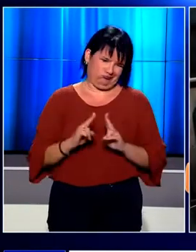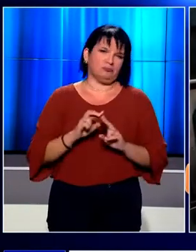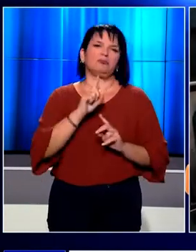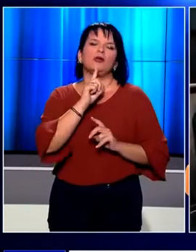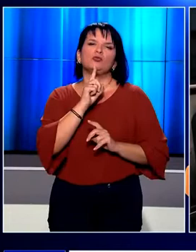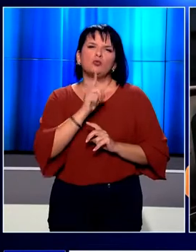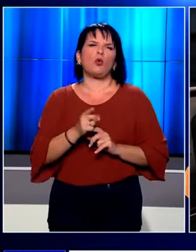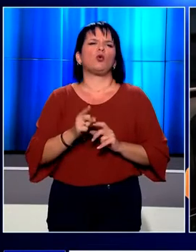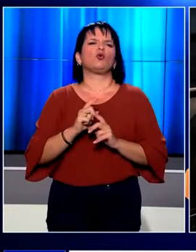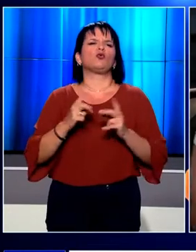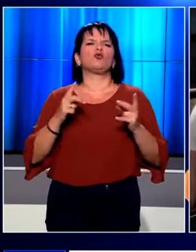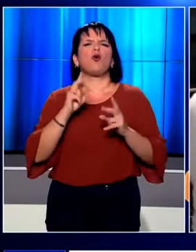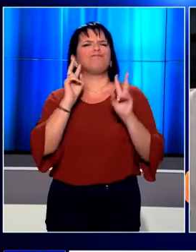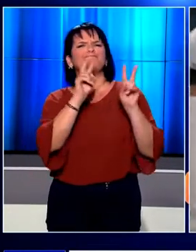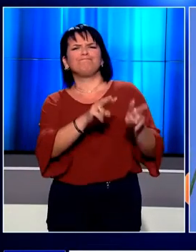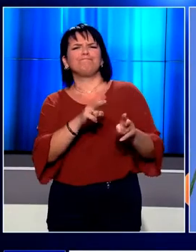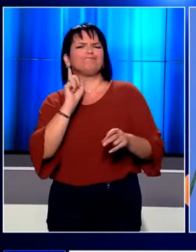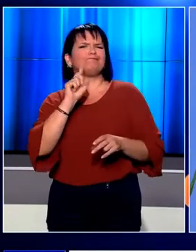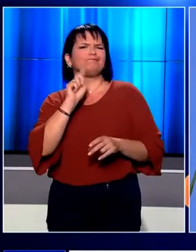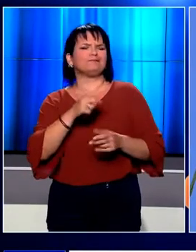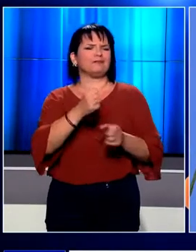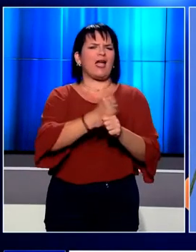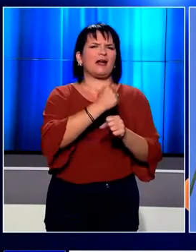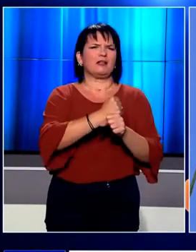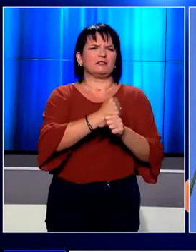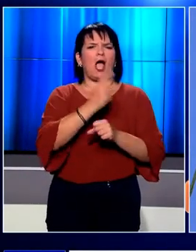ενισχύεται το στόπ στο φαινόμενο της απλήρωτης εργασίας.